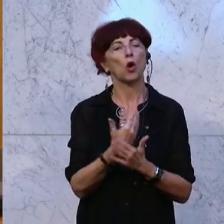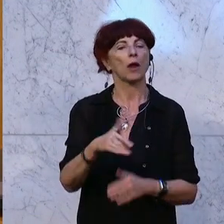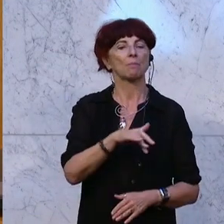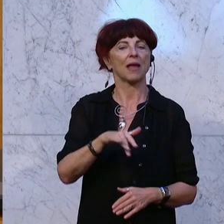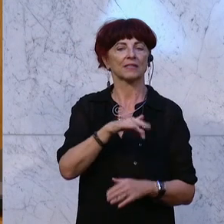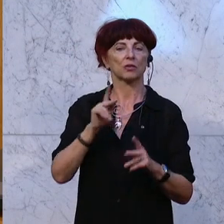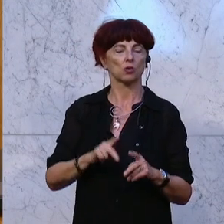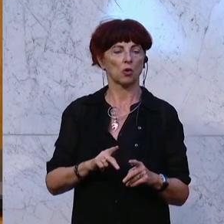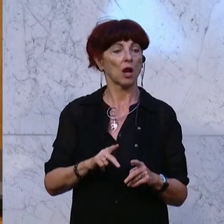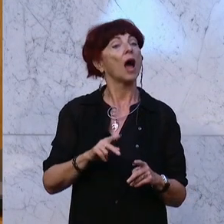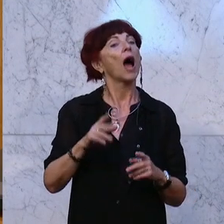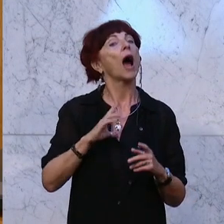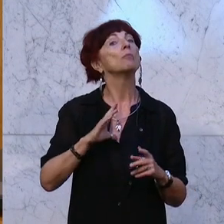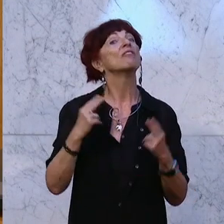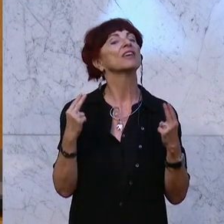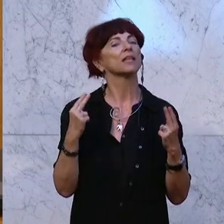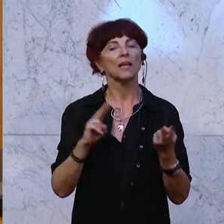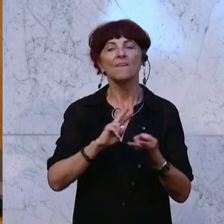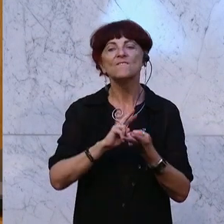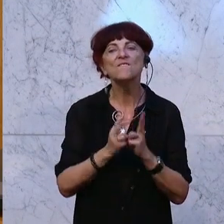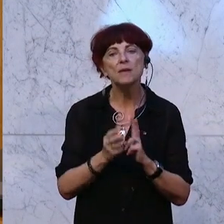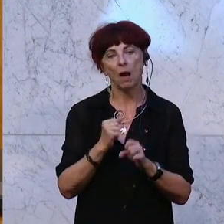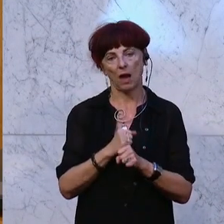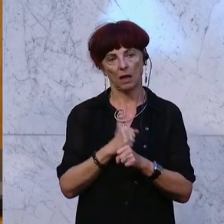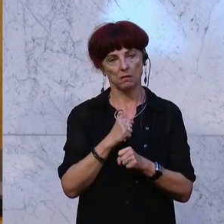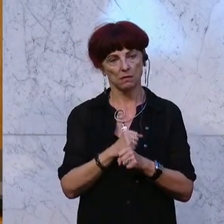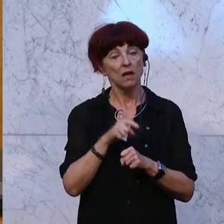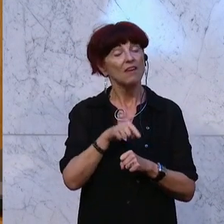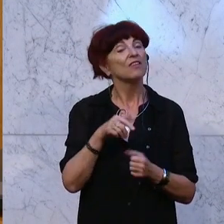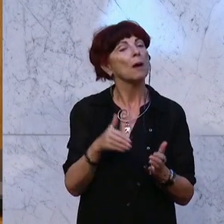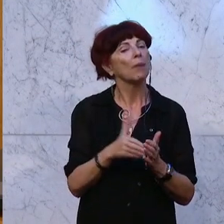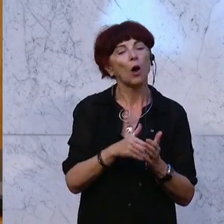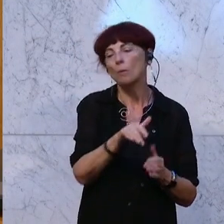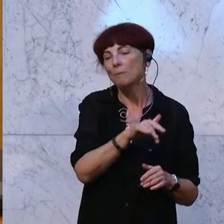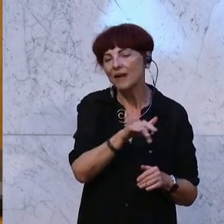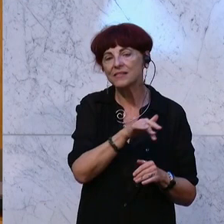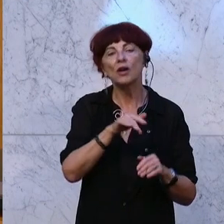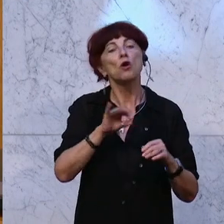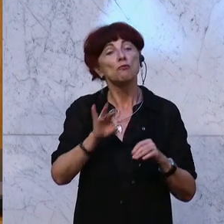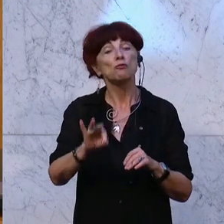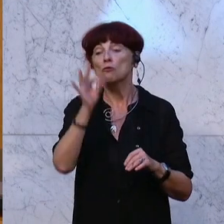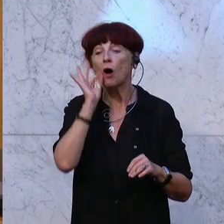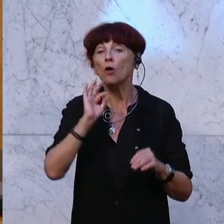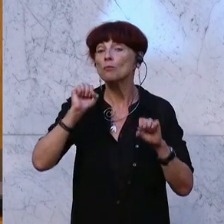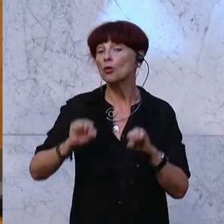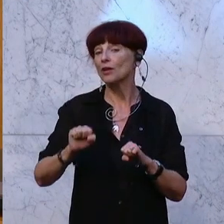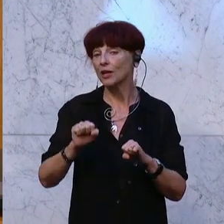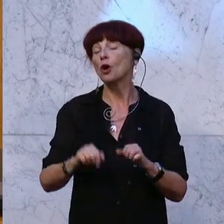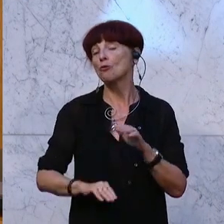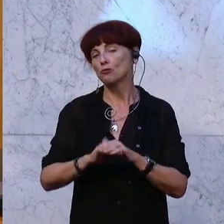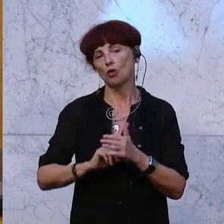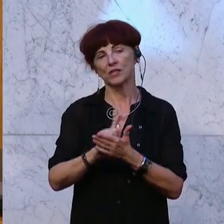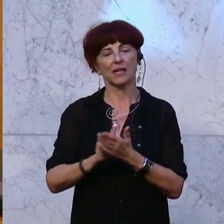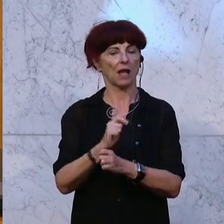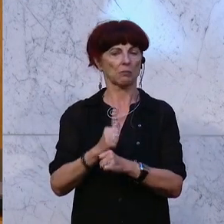zusätzliche Plätze, aber wir brauchen vor allem auch Plätze, die es Frauen ermöglichen, wieder in Vollzeit zu arbeiten. Denn die noch so gute Betreuung